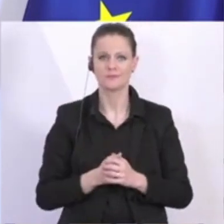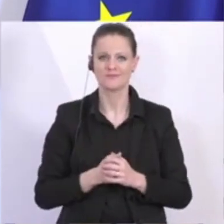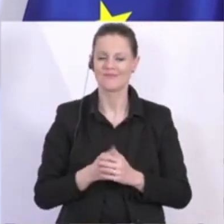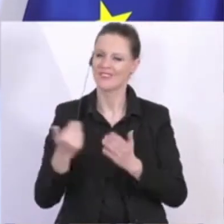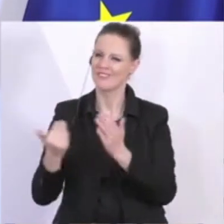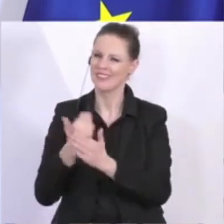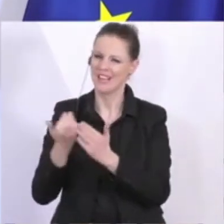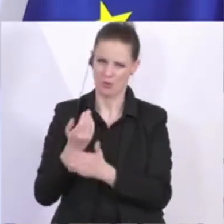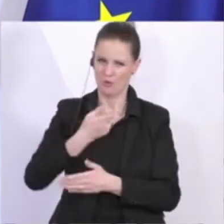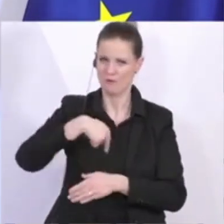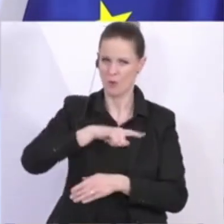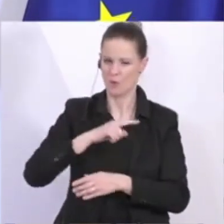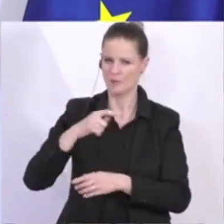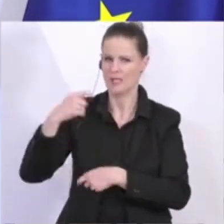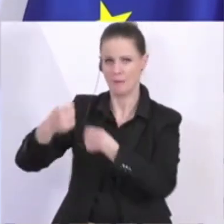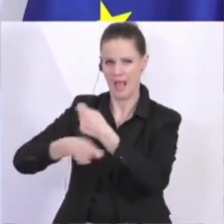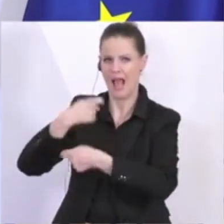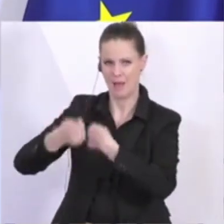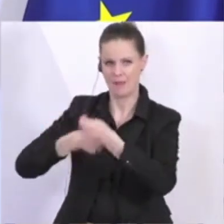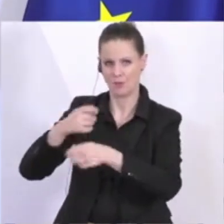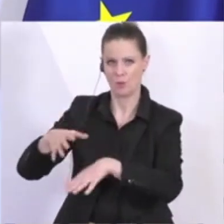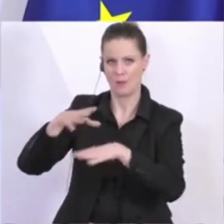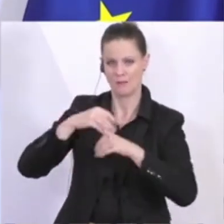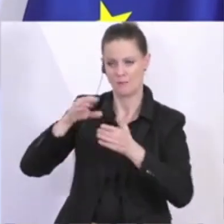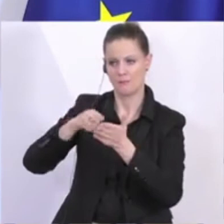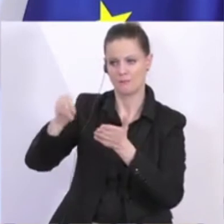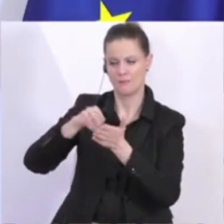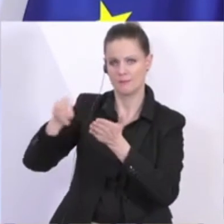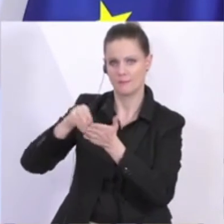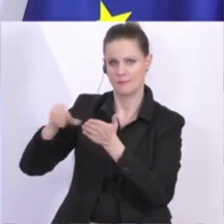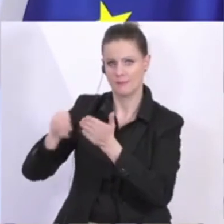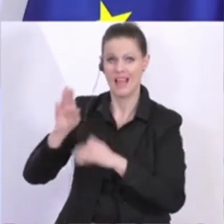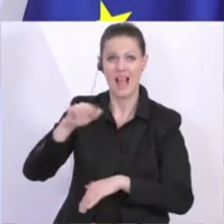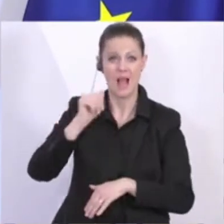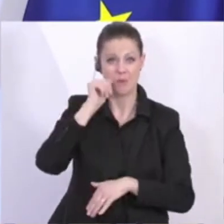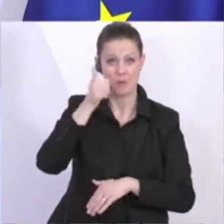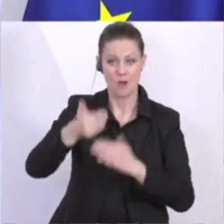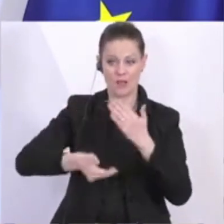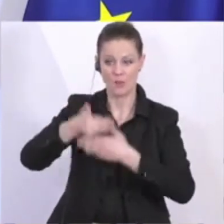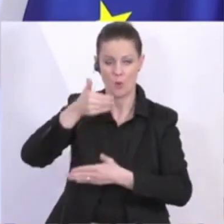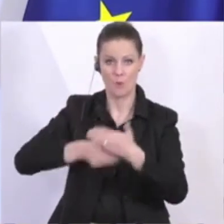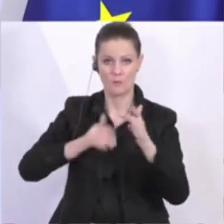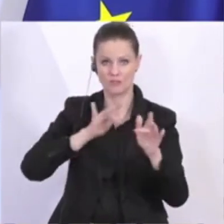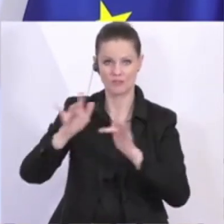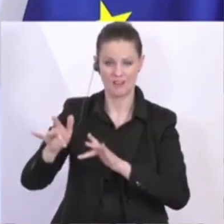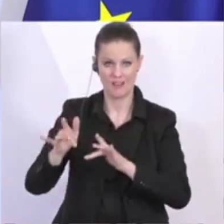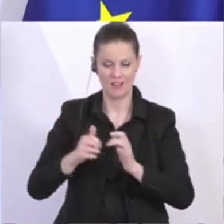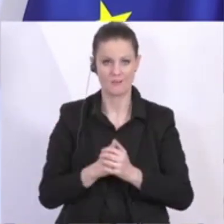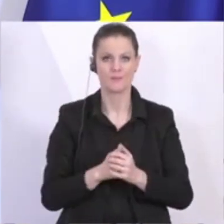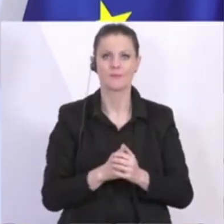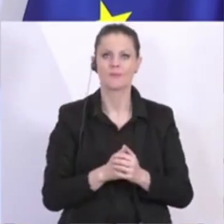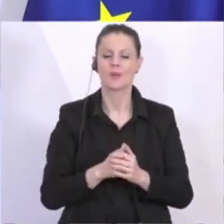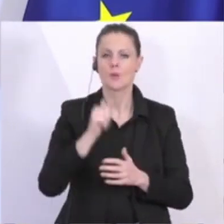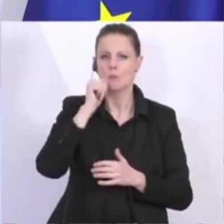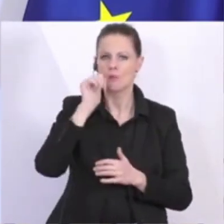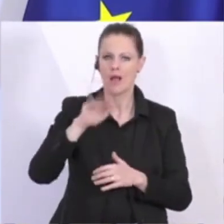Abwicklung zu übernehmen und die Auszahlungen vorzunehmen. Ab morgen steht diese Website zur Verfügung. Sie können auf